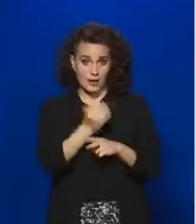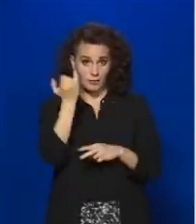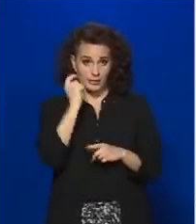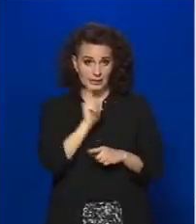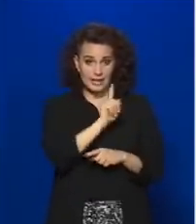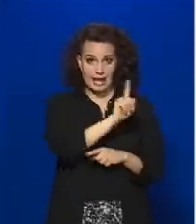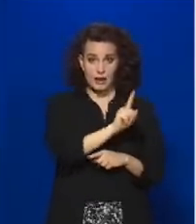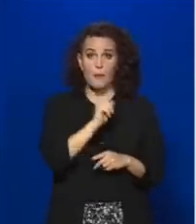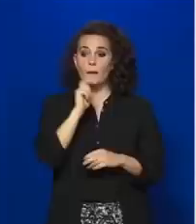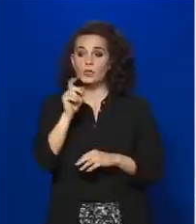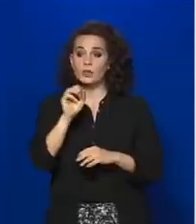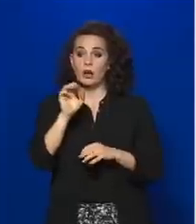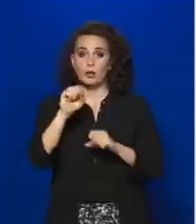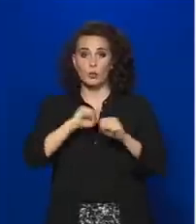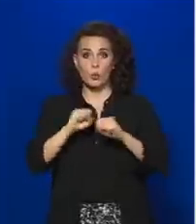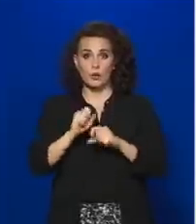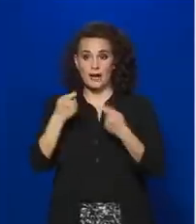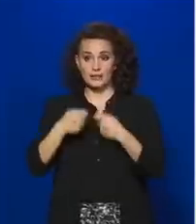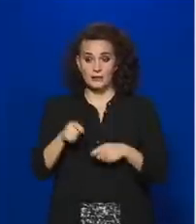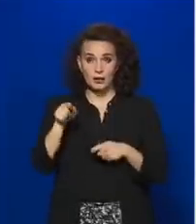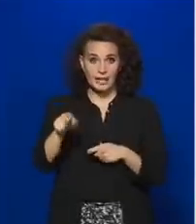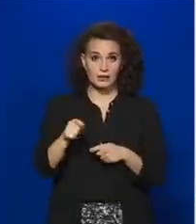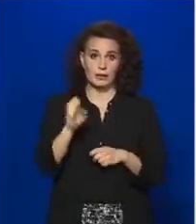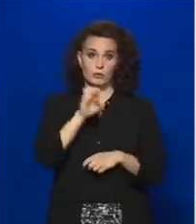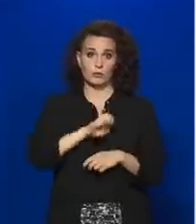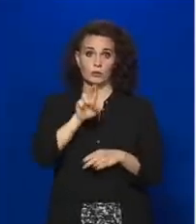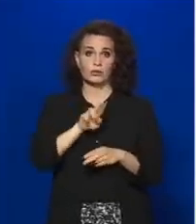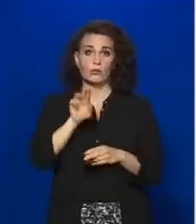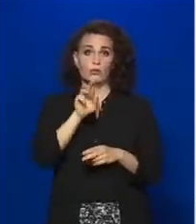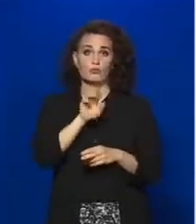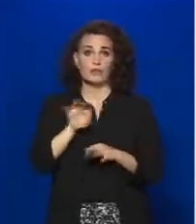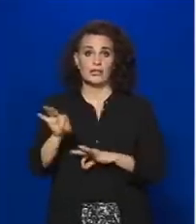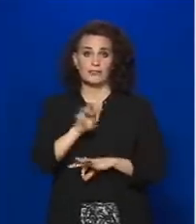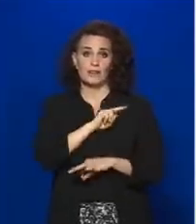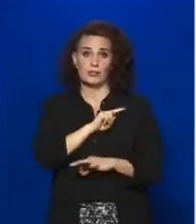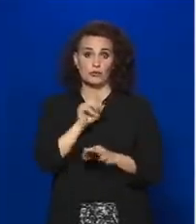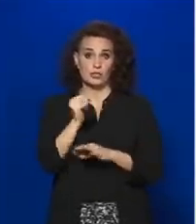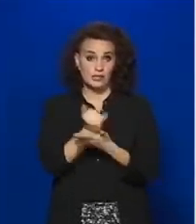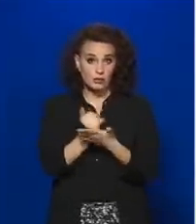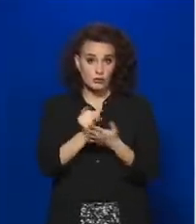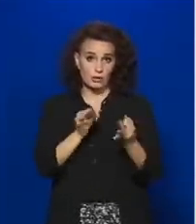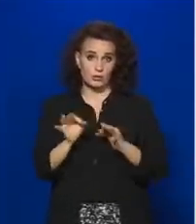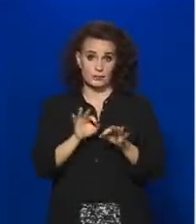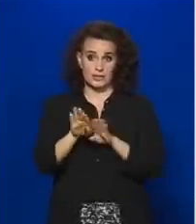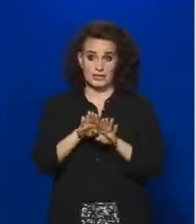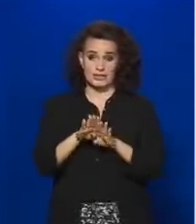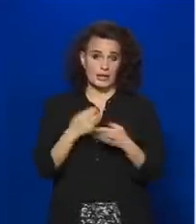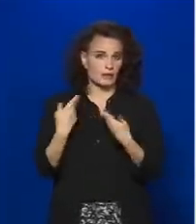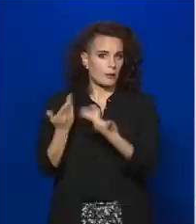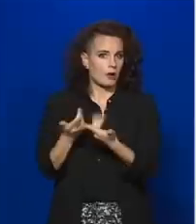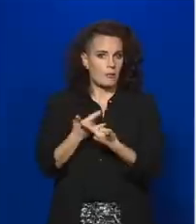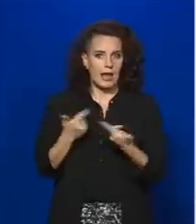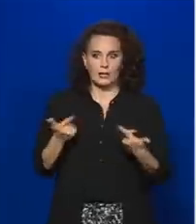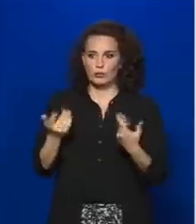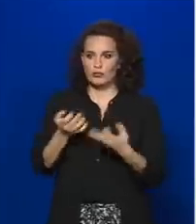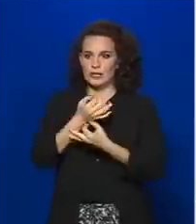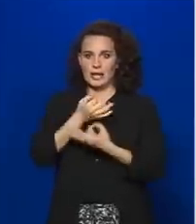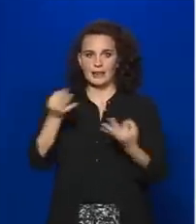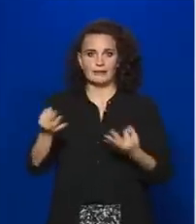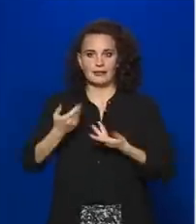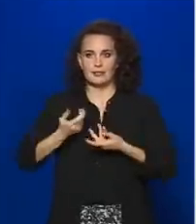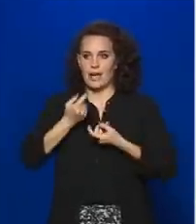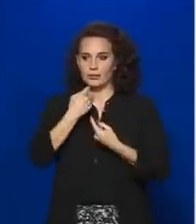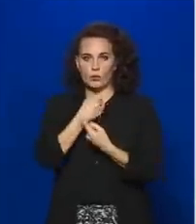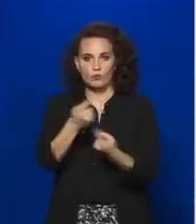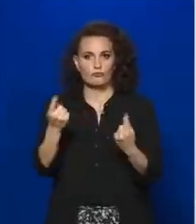magyar kormány tagjának, az Európai Unió ügyekért felhős igazságú miniszternek nem adnak lehetőséget a megszólásra. Ez a